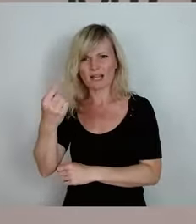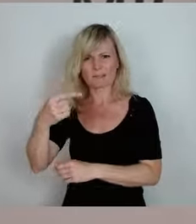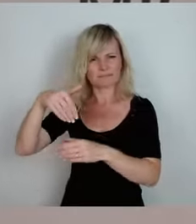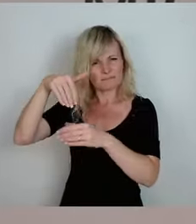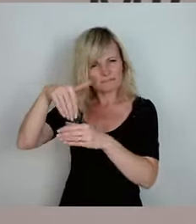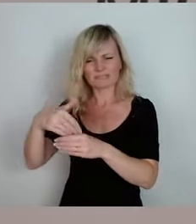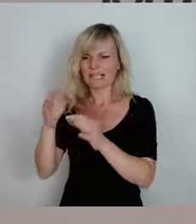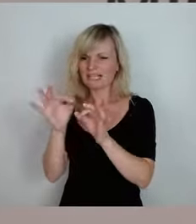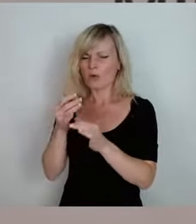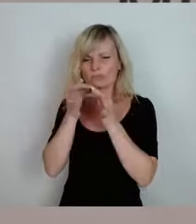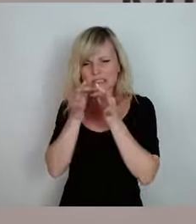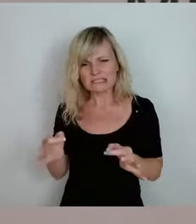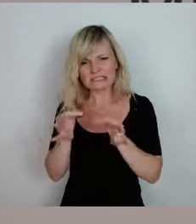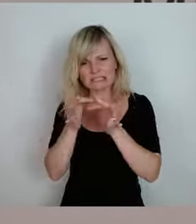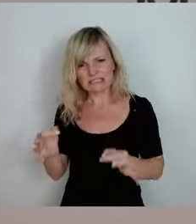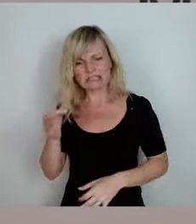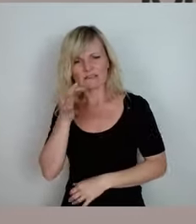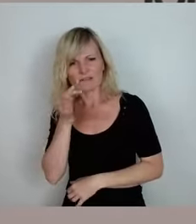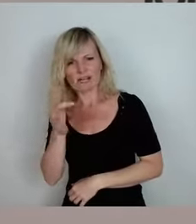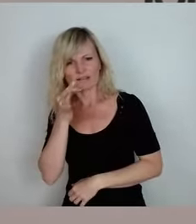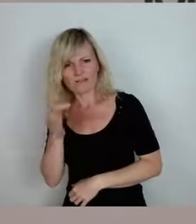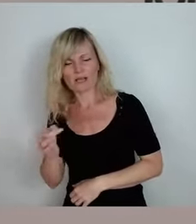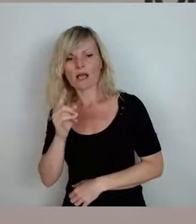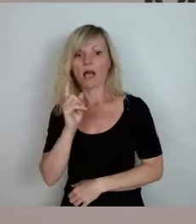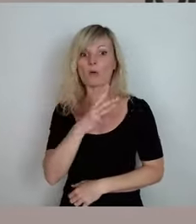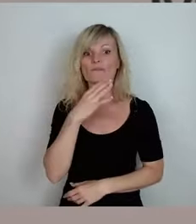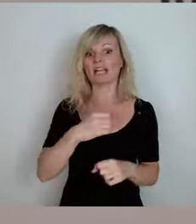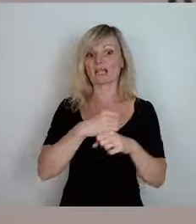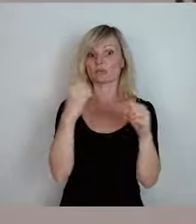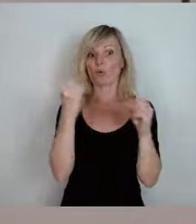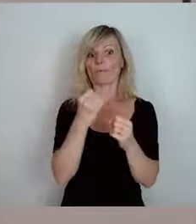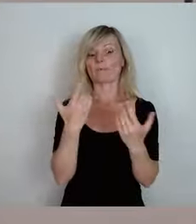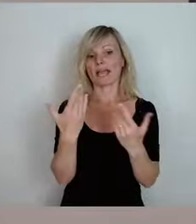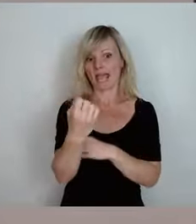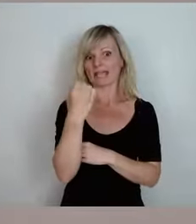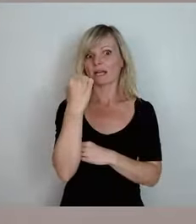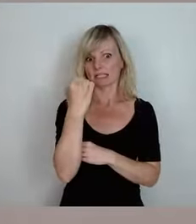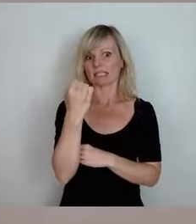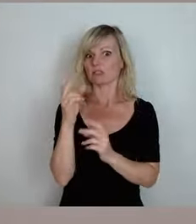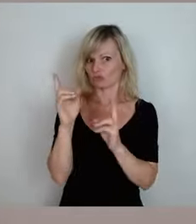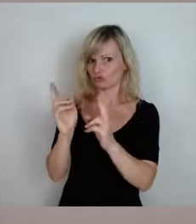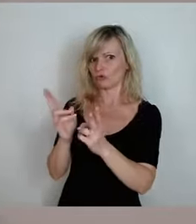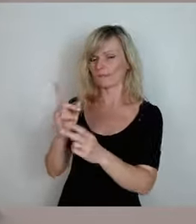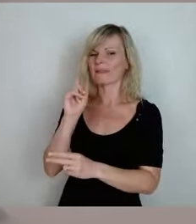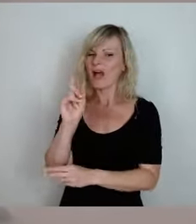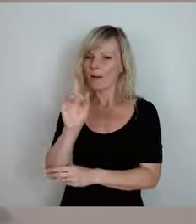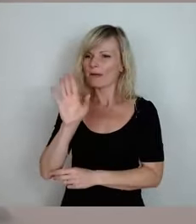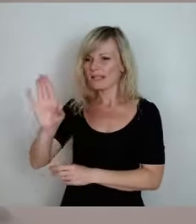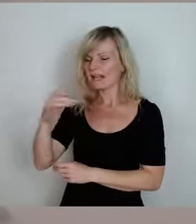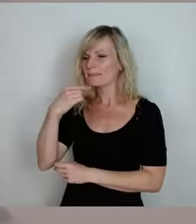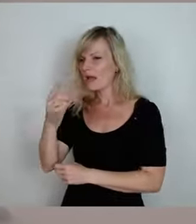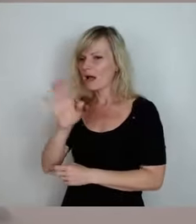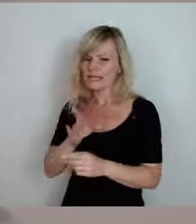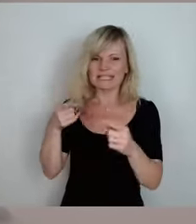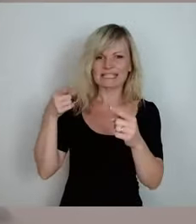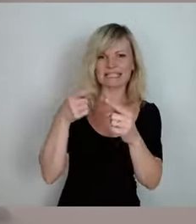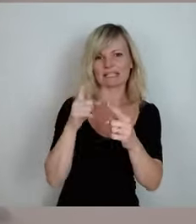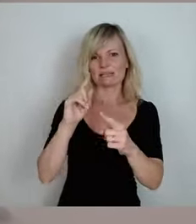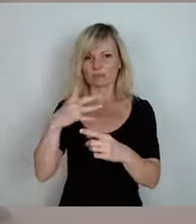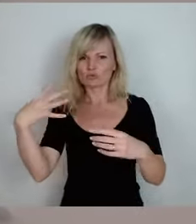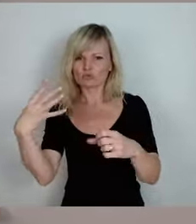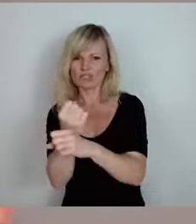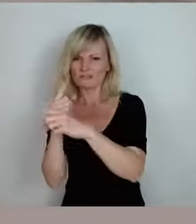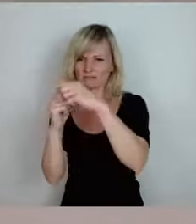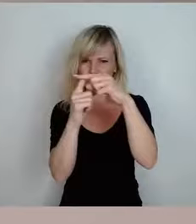sehr viel über Atomenergie gesprochen, sage ich, gebe ich auch zu. Aber dass das Ziel erreicht werden muss, war für die genauso klar. Und